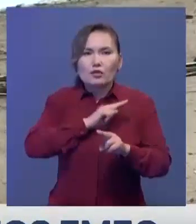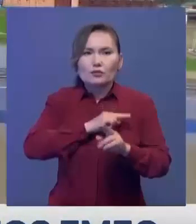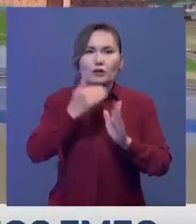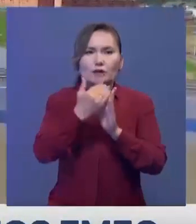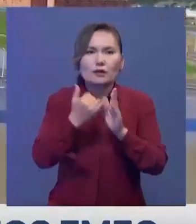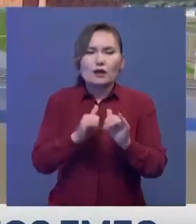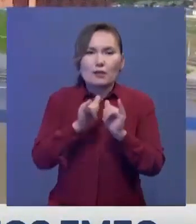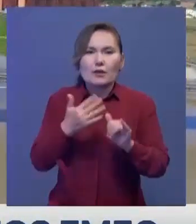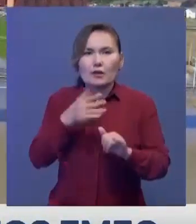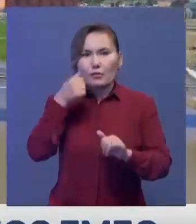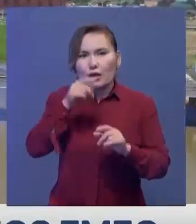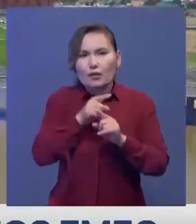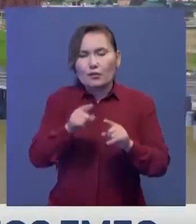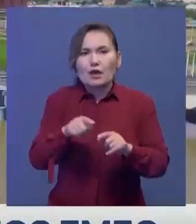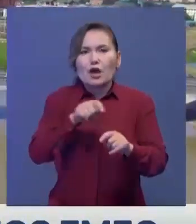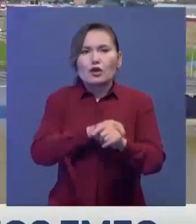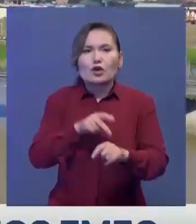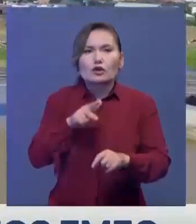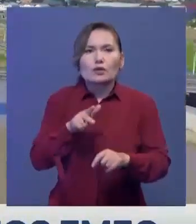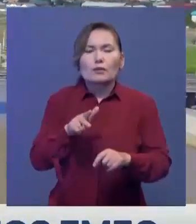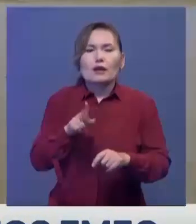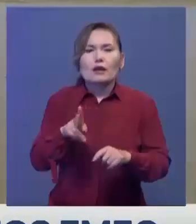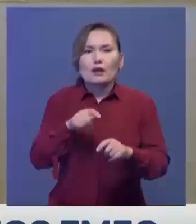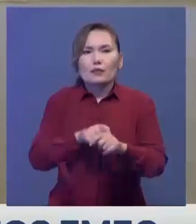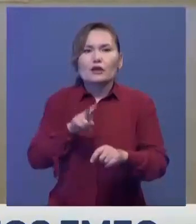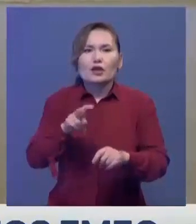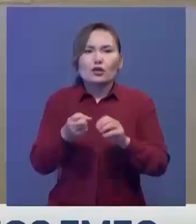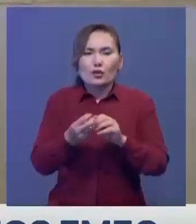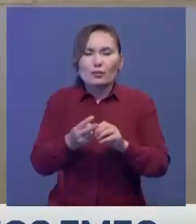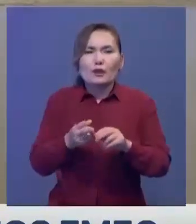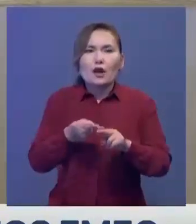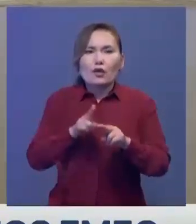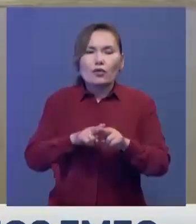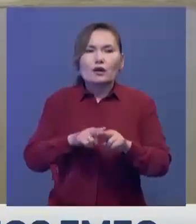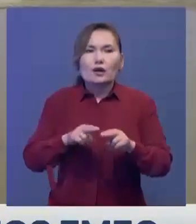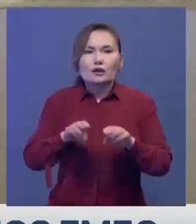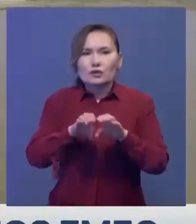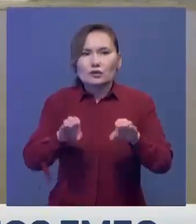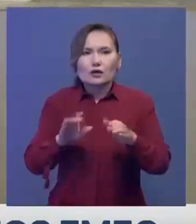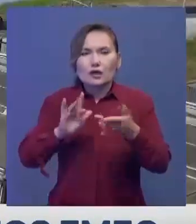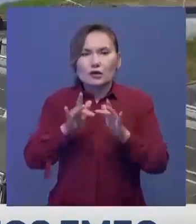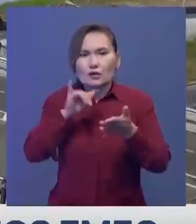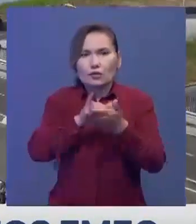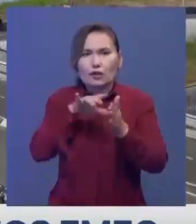алдағы 5 жыл үшінде ұзындығы 3000 шақырымнан астам 212 арнаны цифырландыру жоспырда бар.